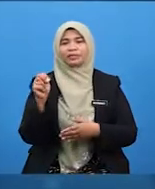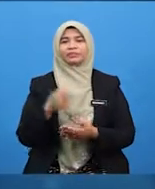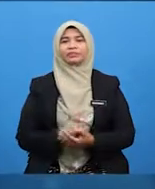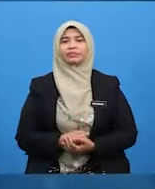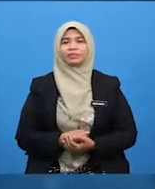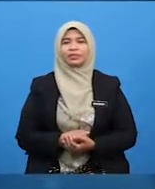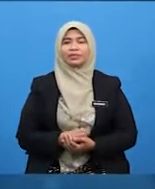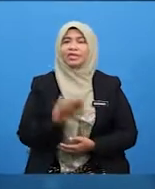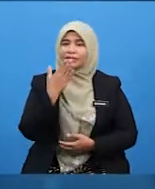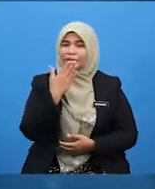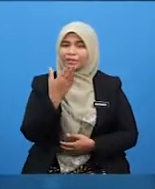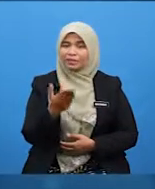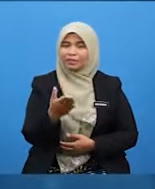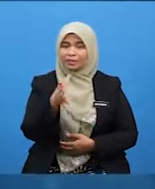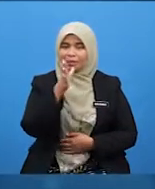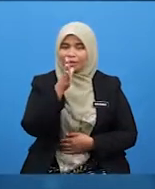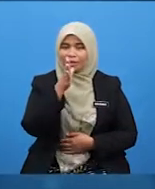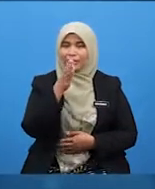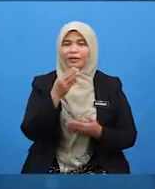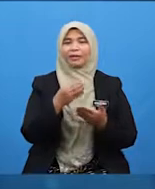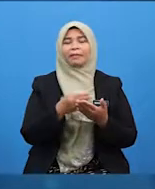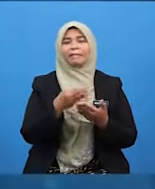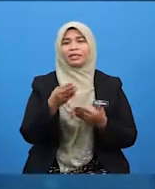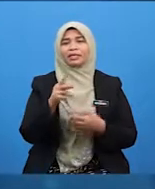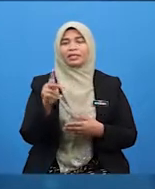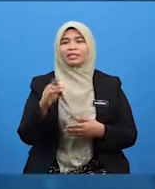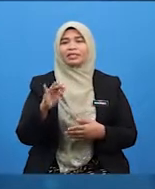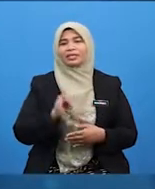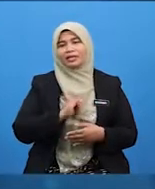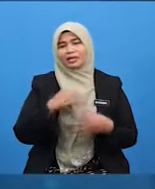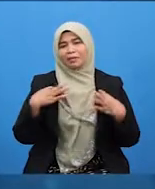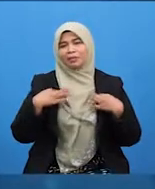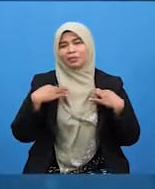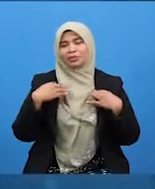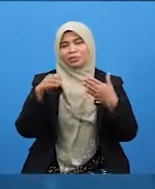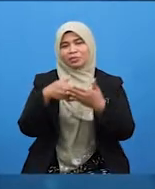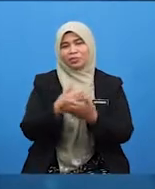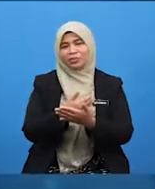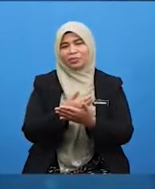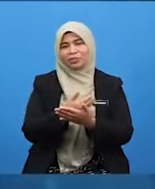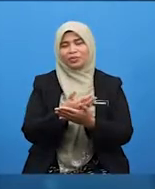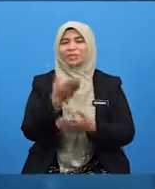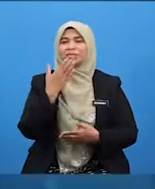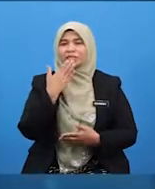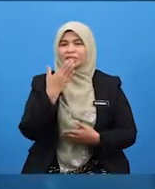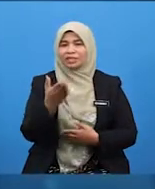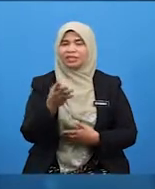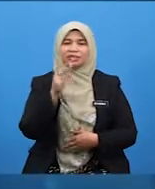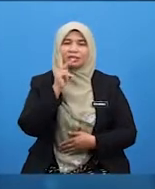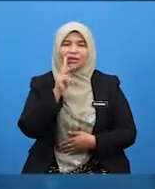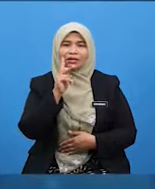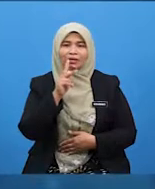Terima kasih, Mak. Belikan saya baju baru. Terima kasih, Kakak.